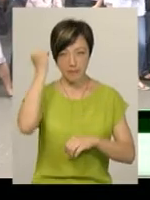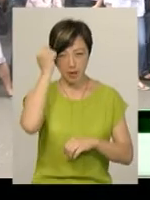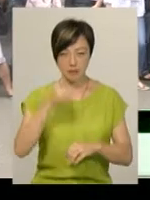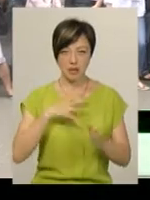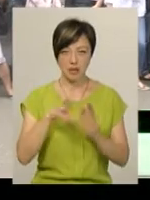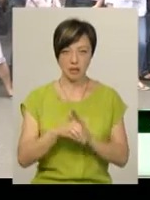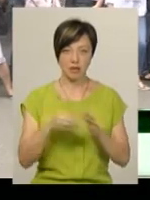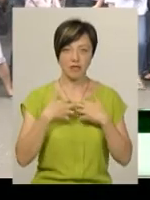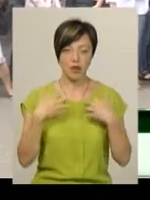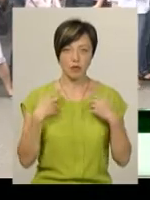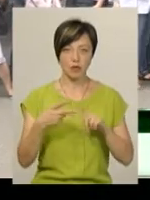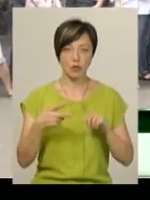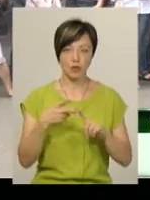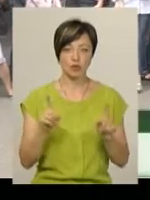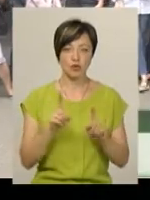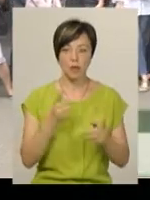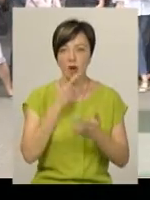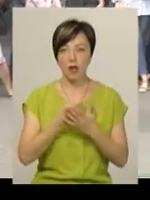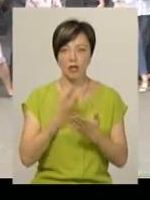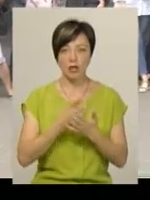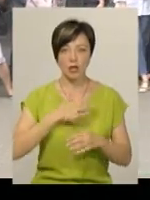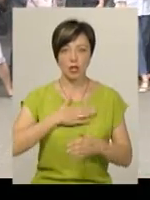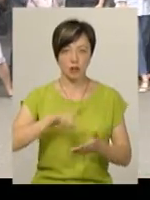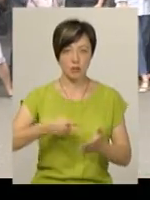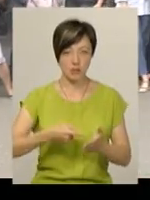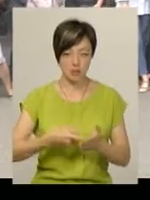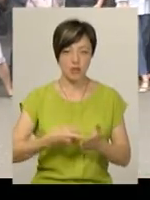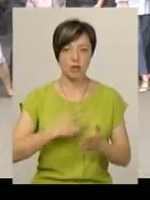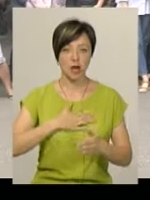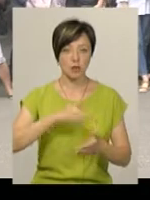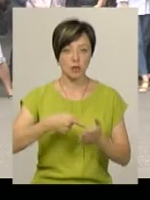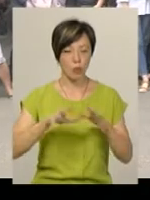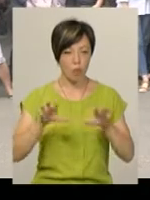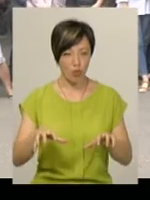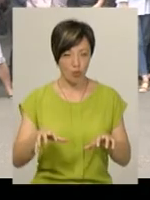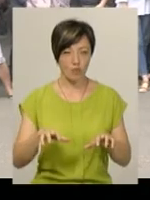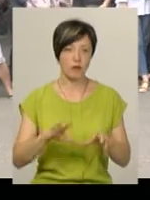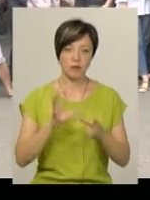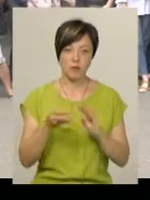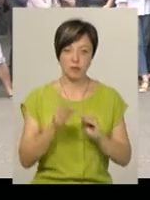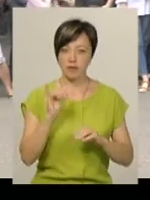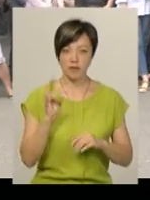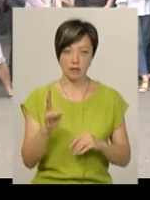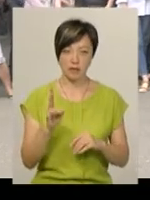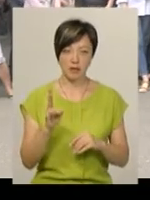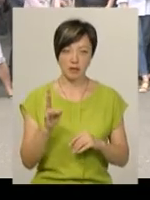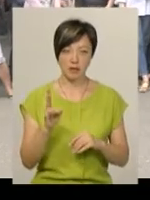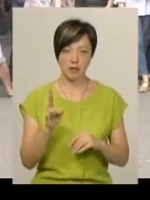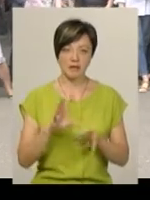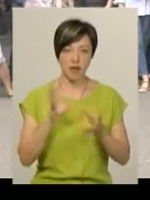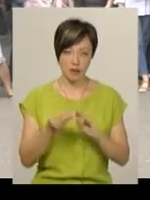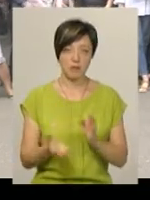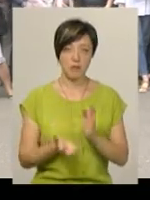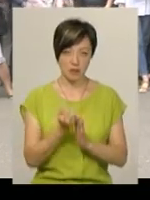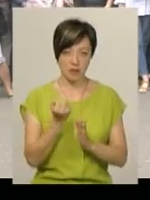загиблих тварин. По-друге, для того, щоб показати нашому місту, нашому міському голові, хоча він взагалі